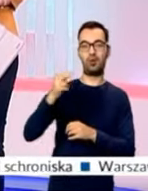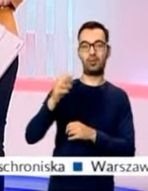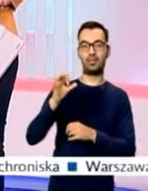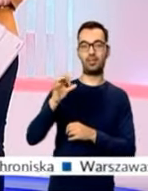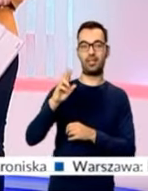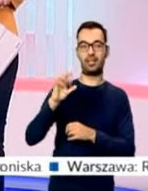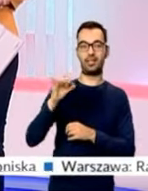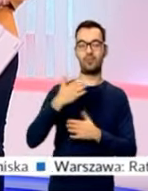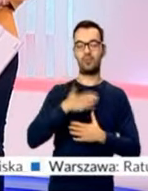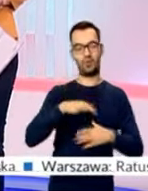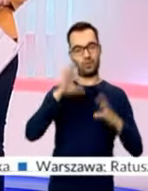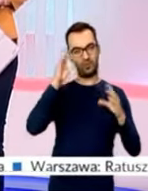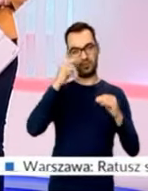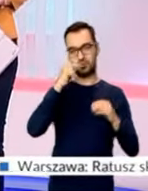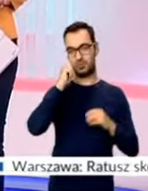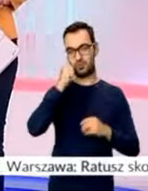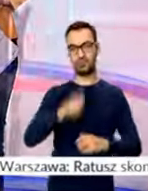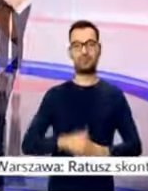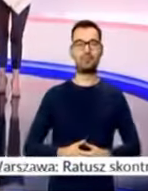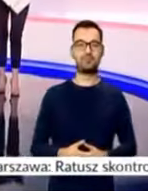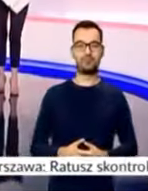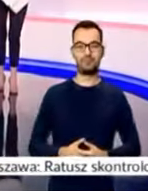spokojnego wieczoru i do zobaczenia.